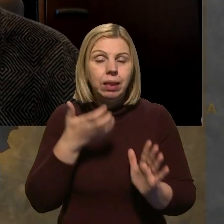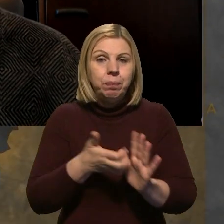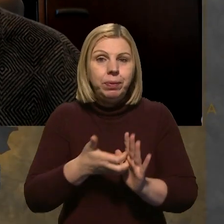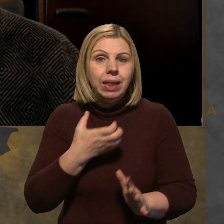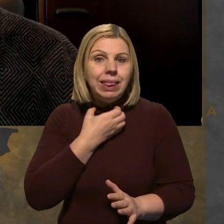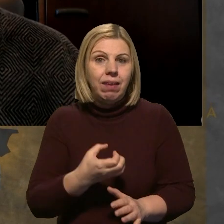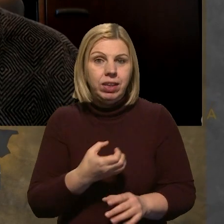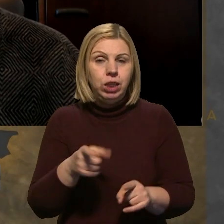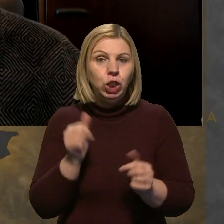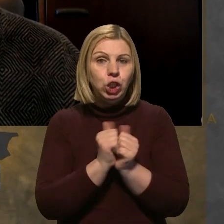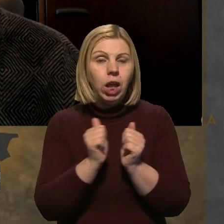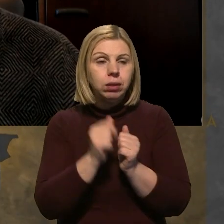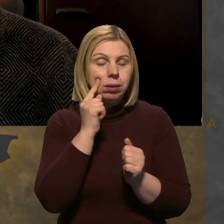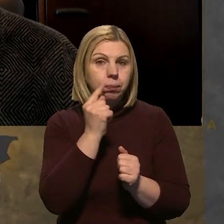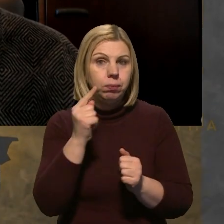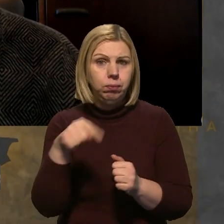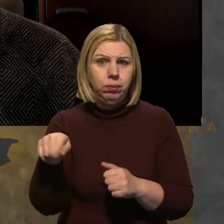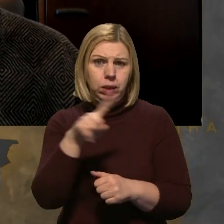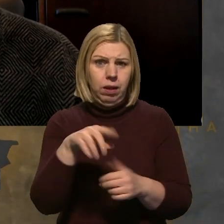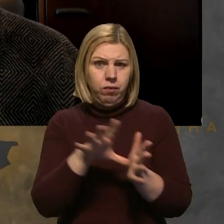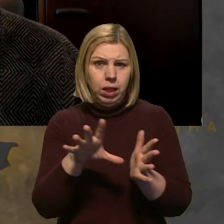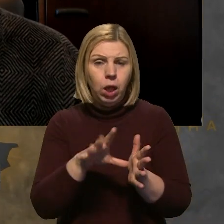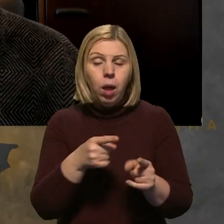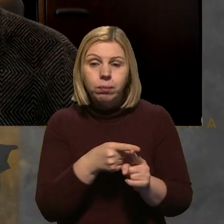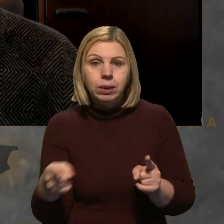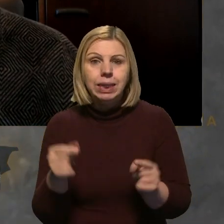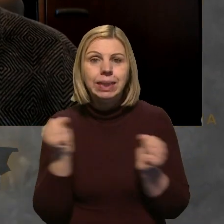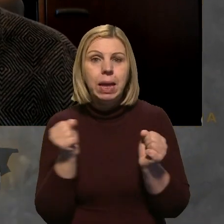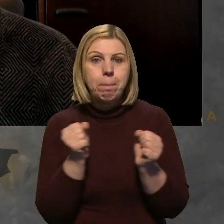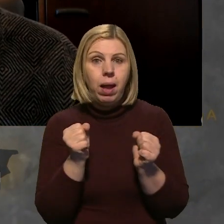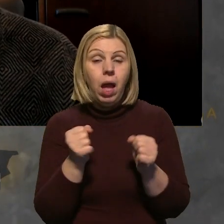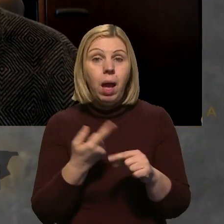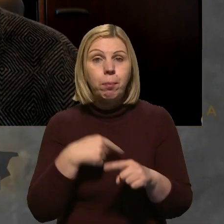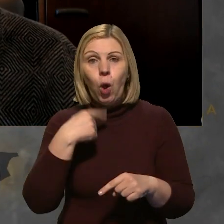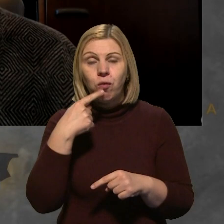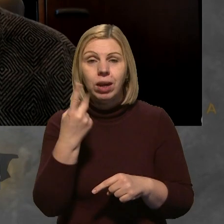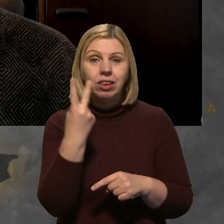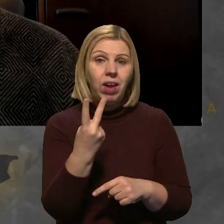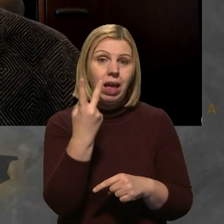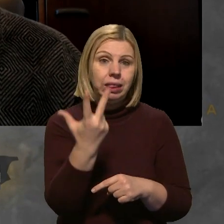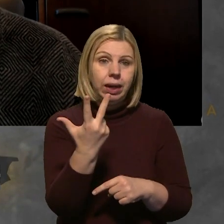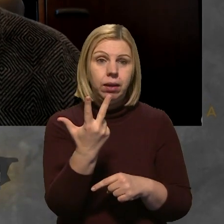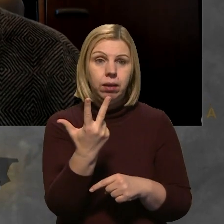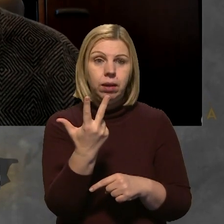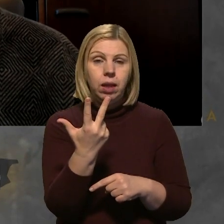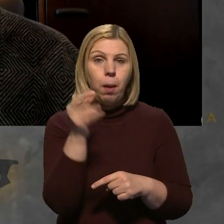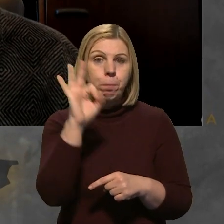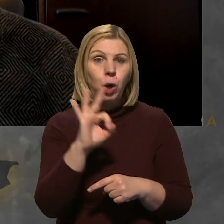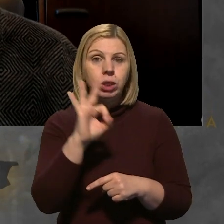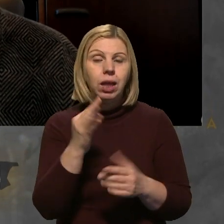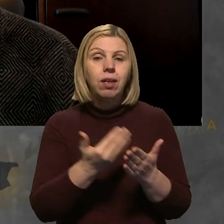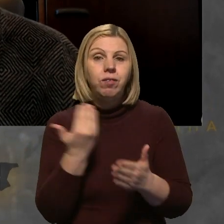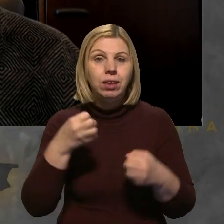часто спостерігаються в енергосистемі протягом зимового періоду. Ми говоримо про 2-3% від